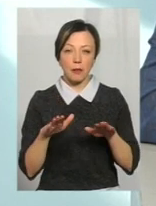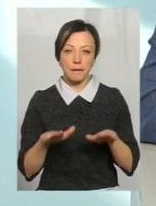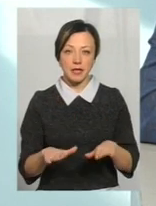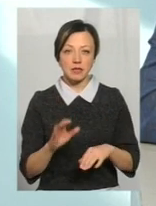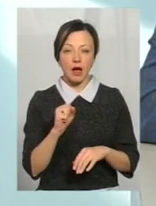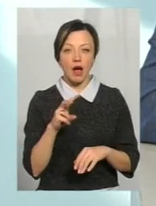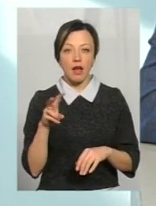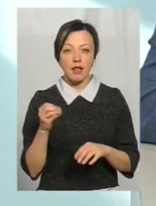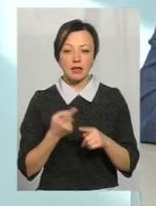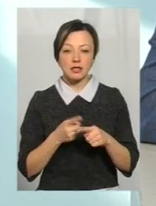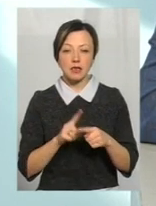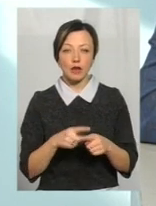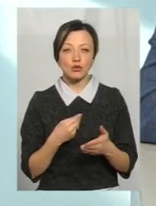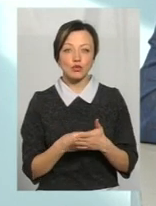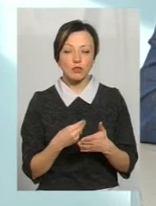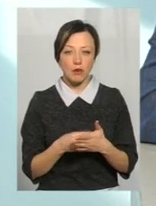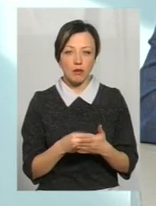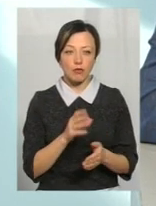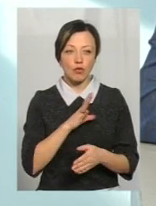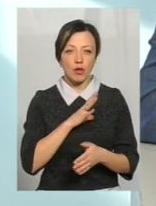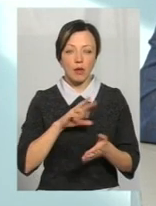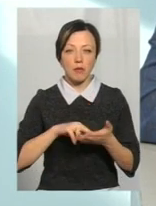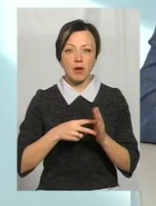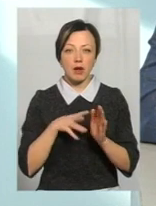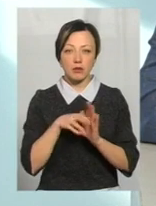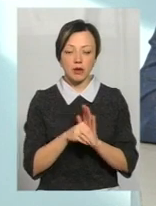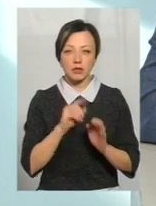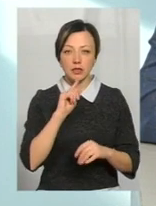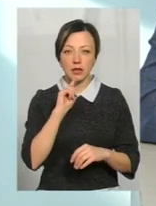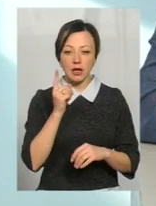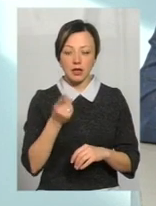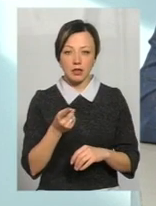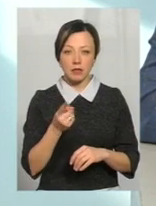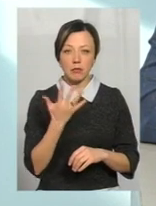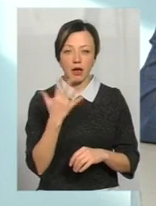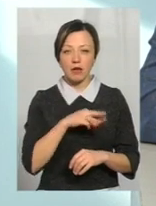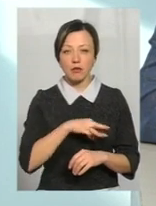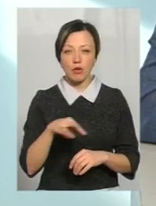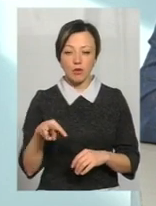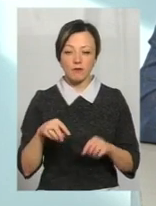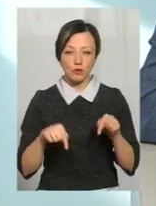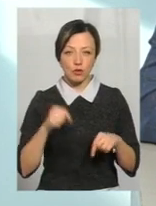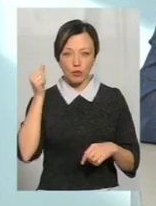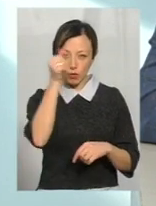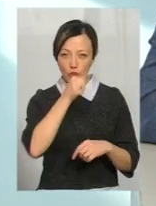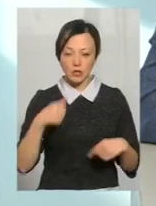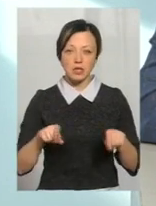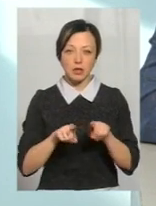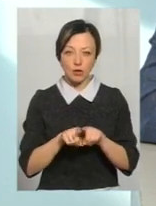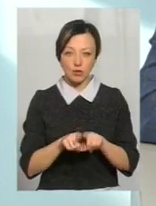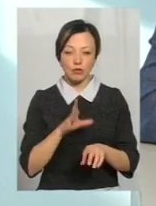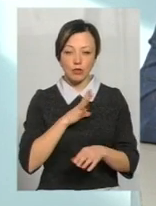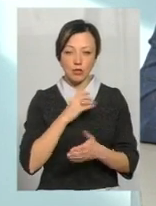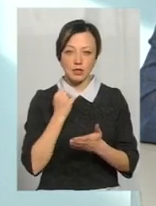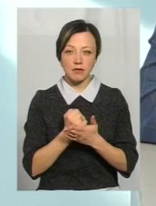Проте ця сума, вона була передбачена, на рік передбачалося 5 мільйонів, і в цьому році також було